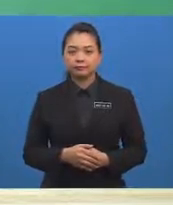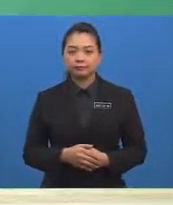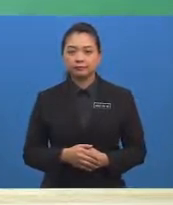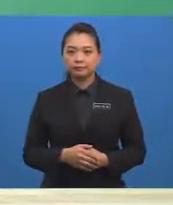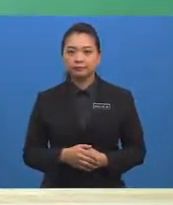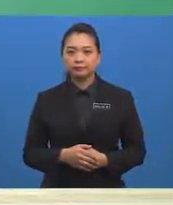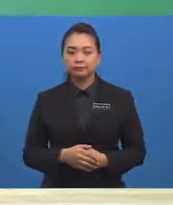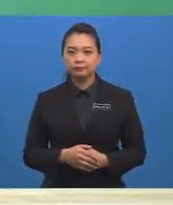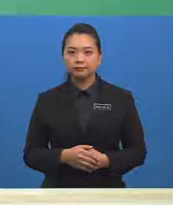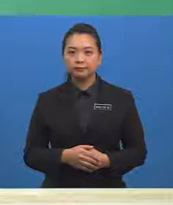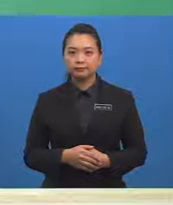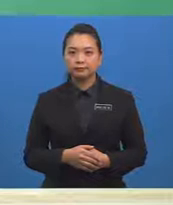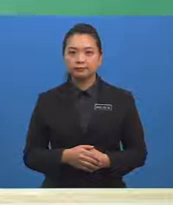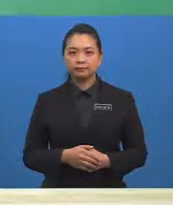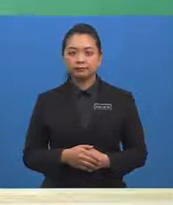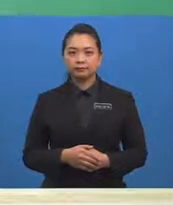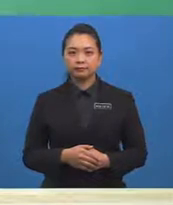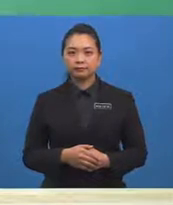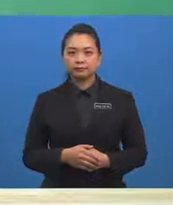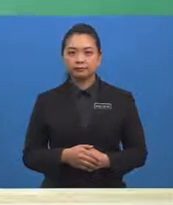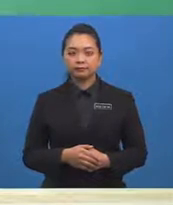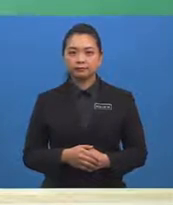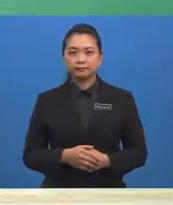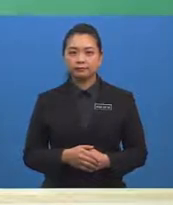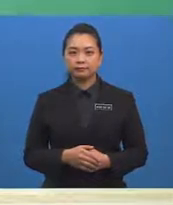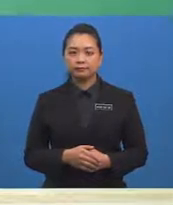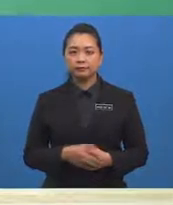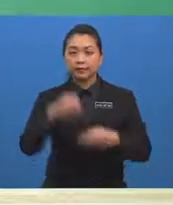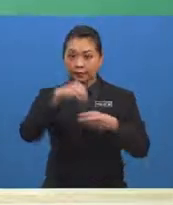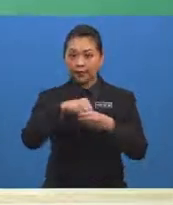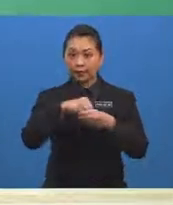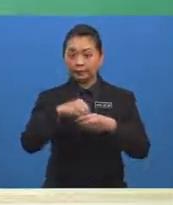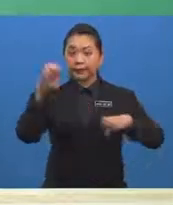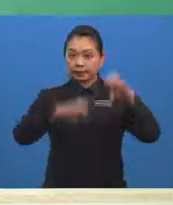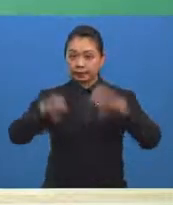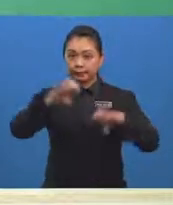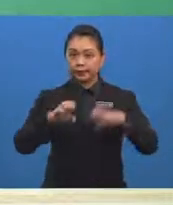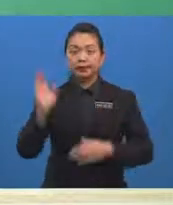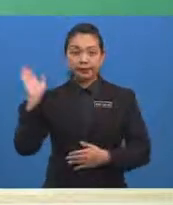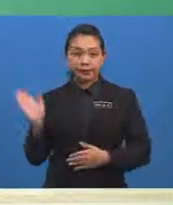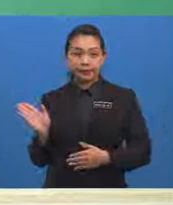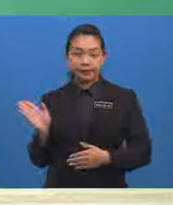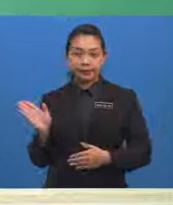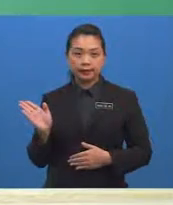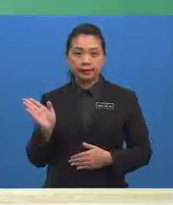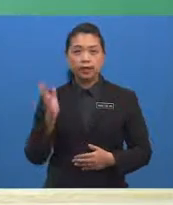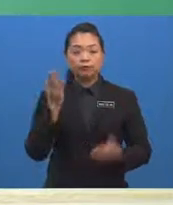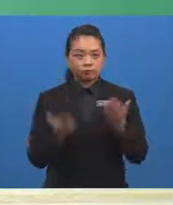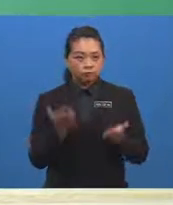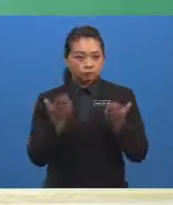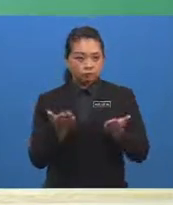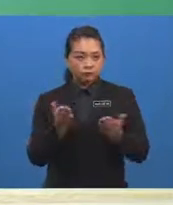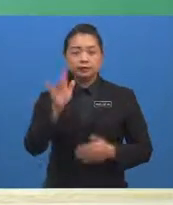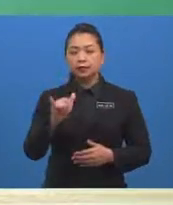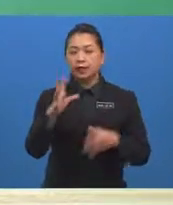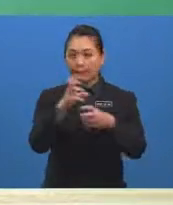dalam ruang sampel. Di dalam eksperimen ini, nilai Kebarang Kalian yang diperolehi